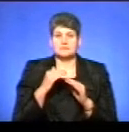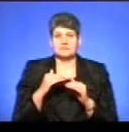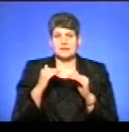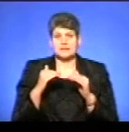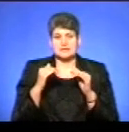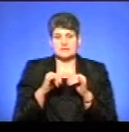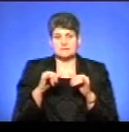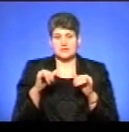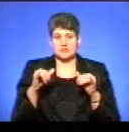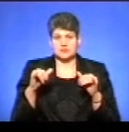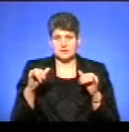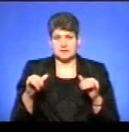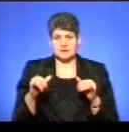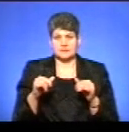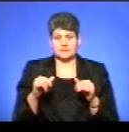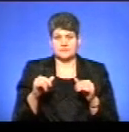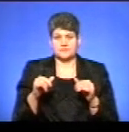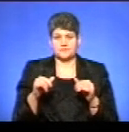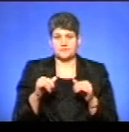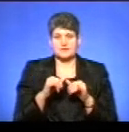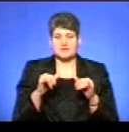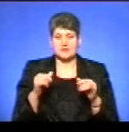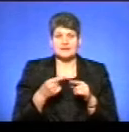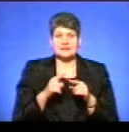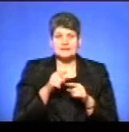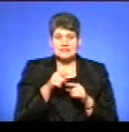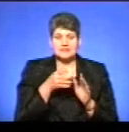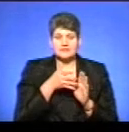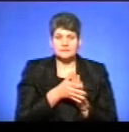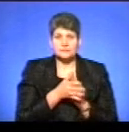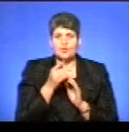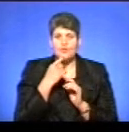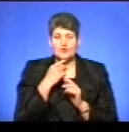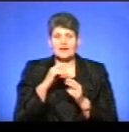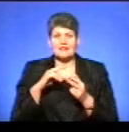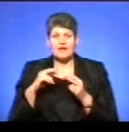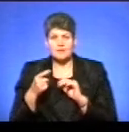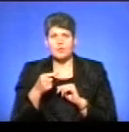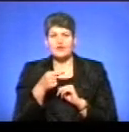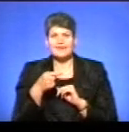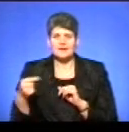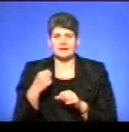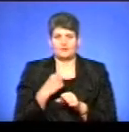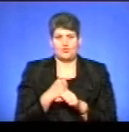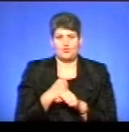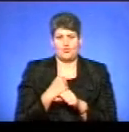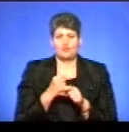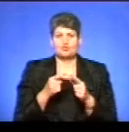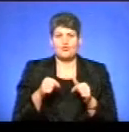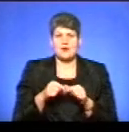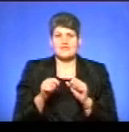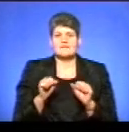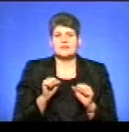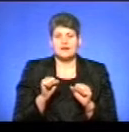зростання цих видатків говорить навпаки про негативну роботу органів